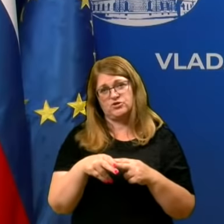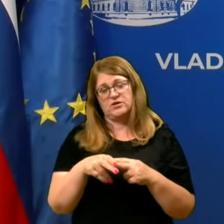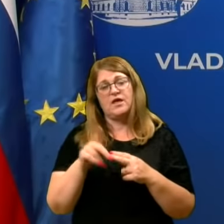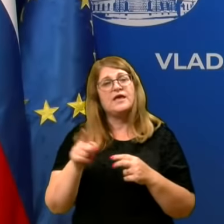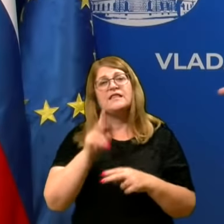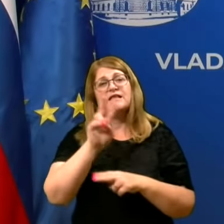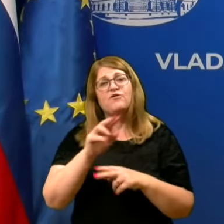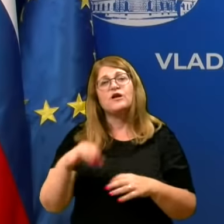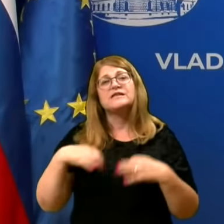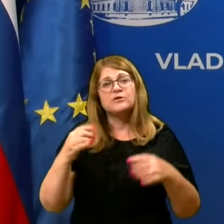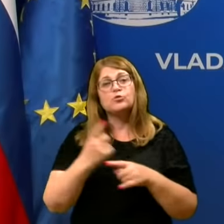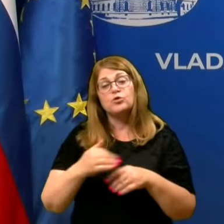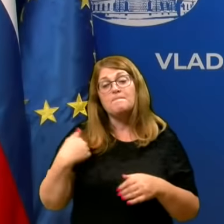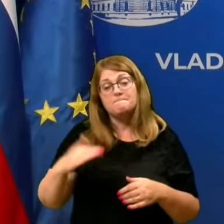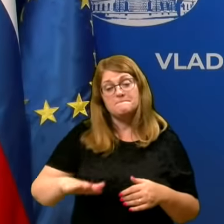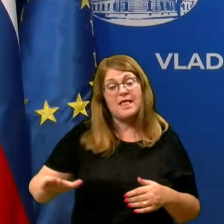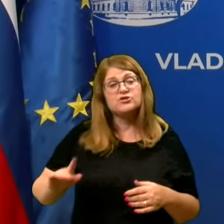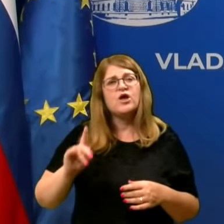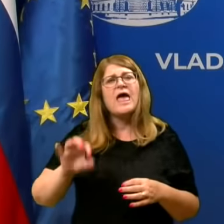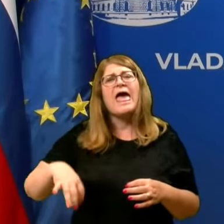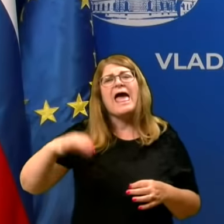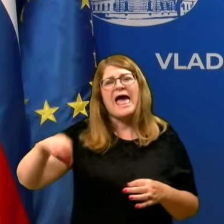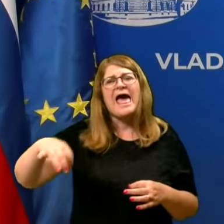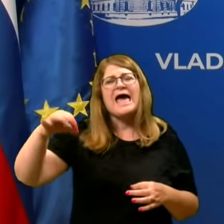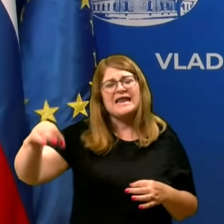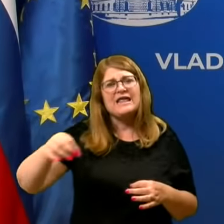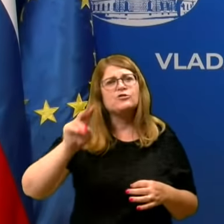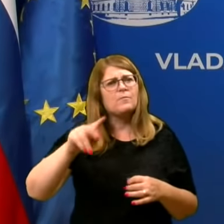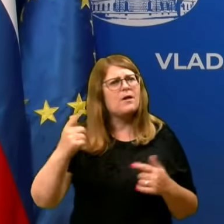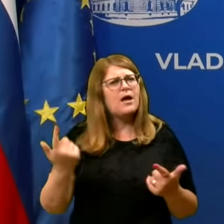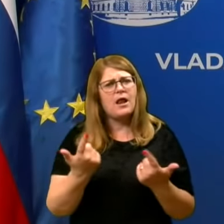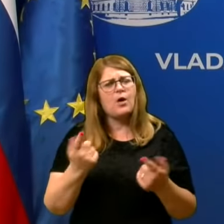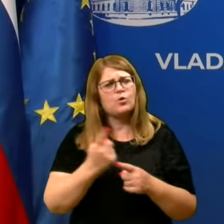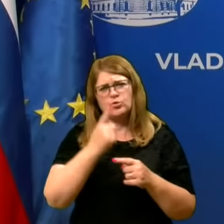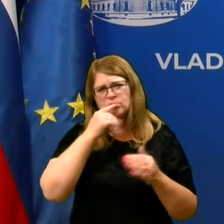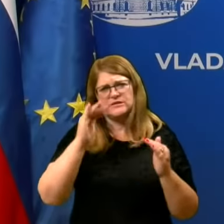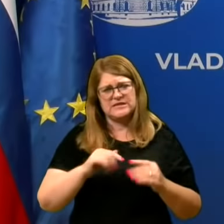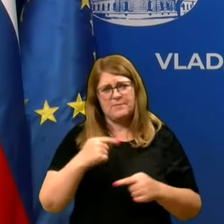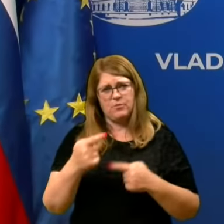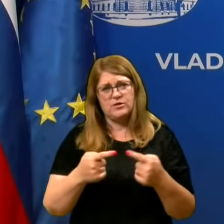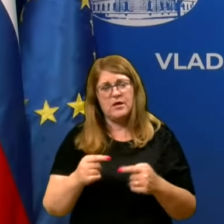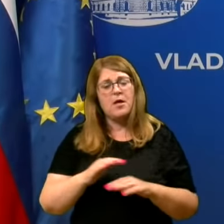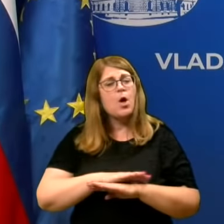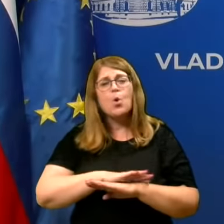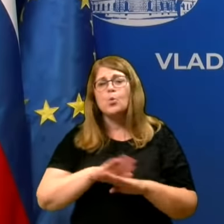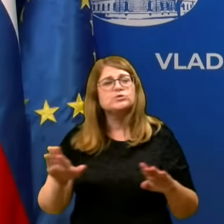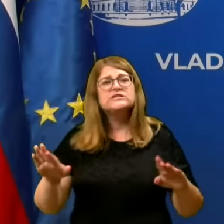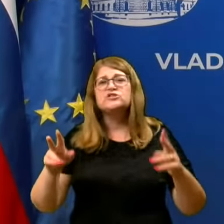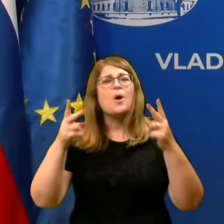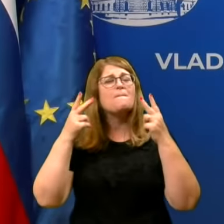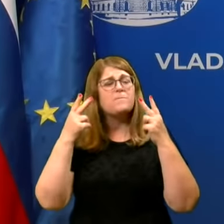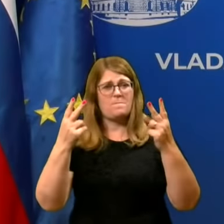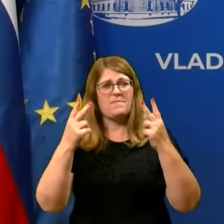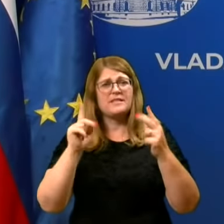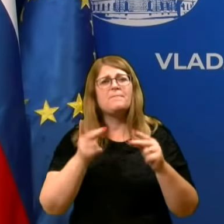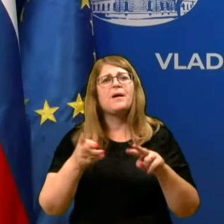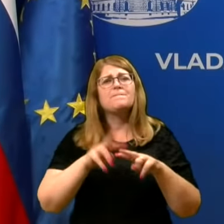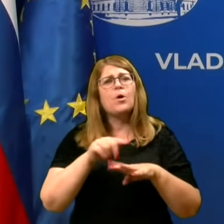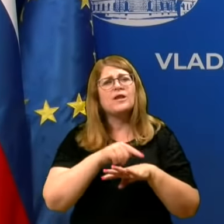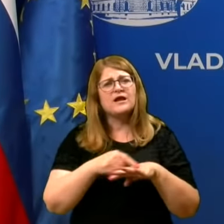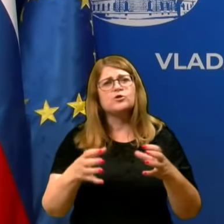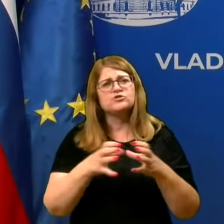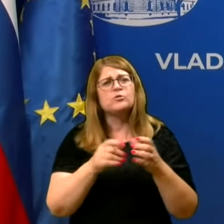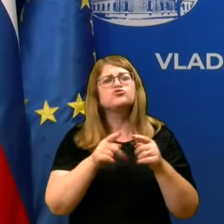Zdaj je tudi mlajši, ker redko, ampak tudi mlajši imajo lahko slabši potek, tako da oni vsi so prioriteta, ampak seveda bolj renljive